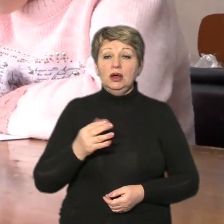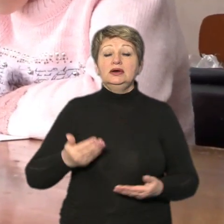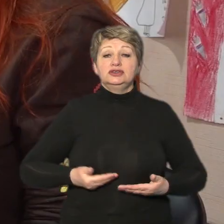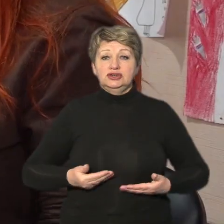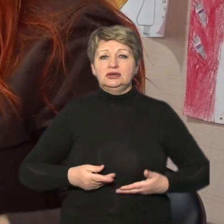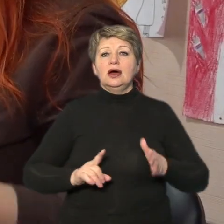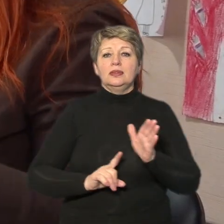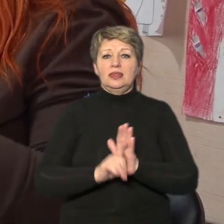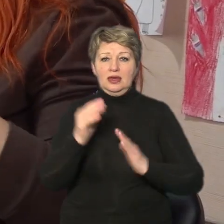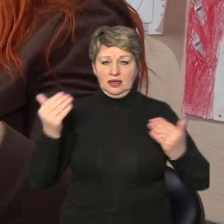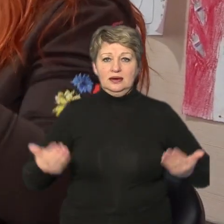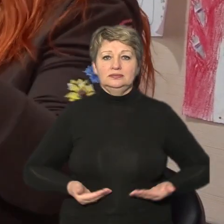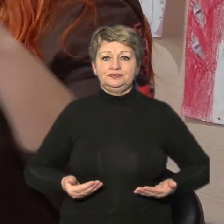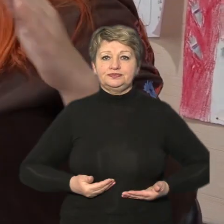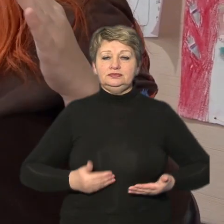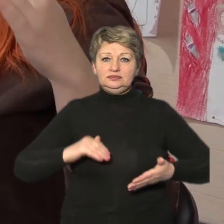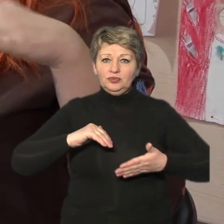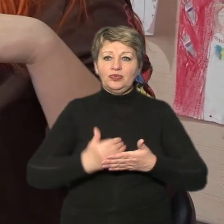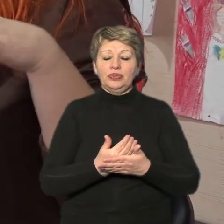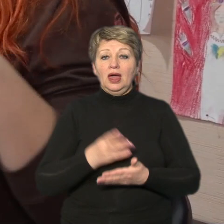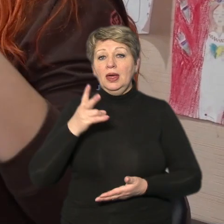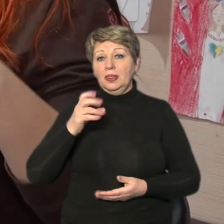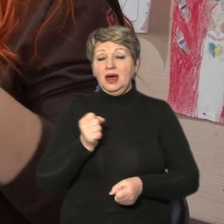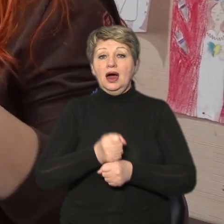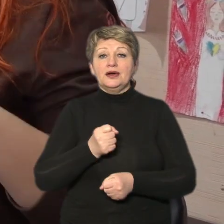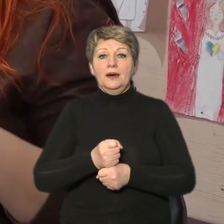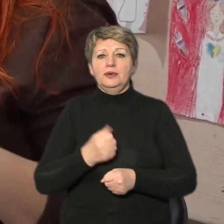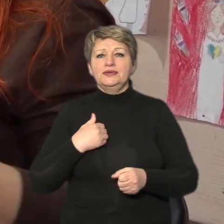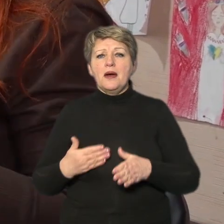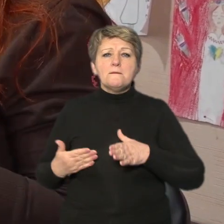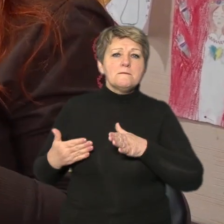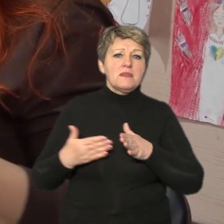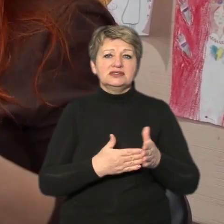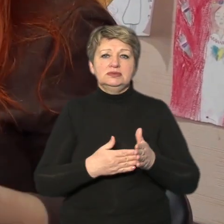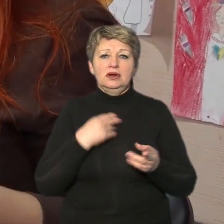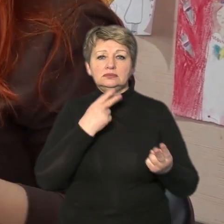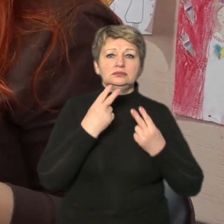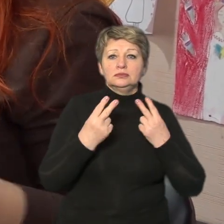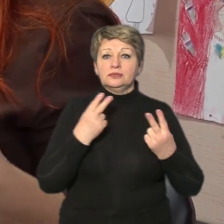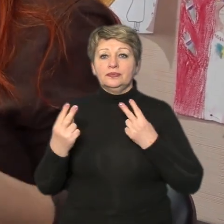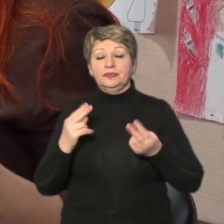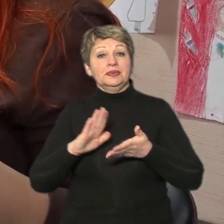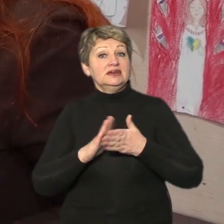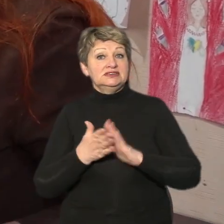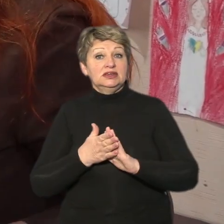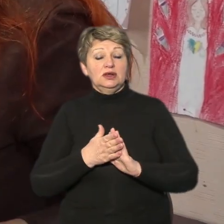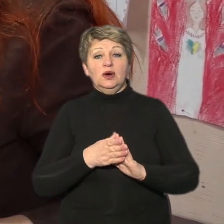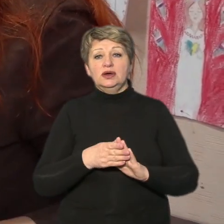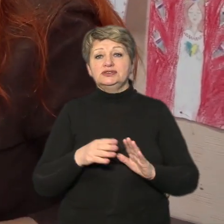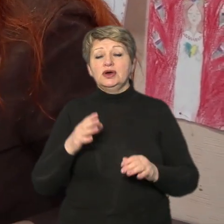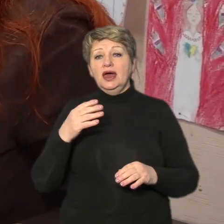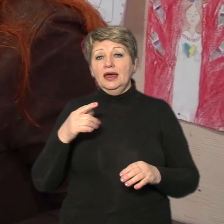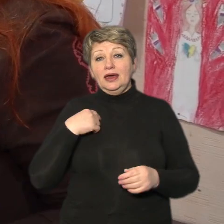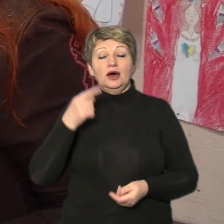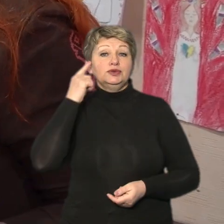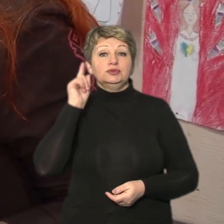обертів намагалась ну принаймні на роботі максимально стабілізувати ситуацію там не дивлячись ні на що я думаю що